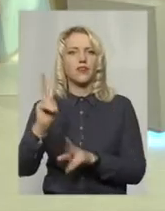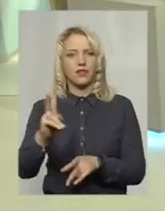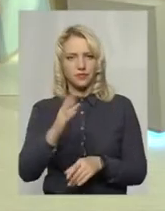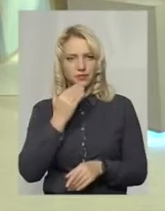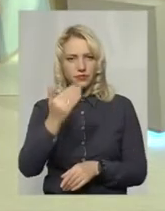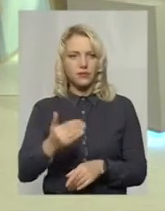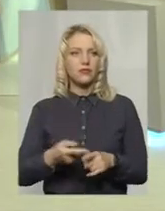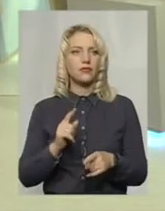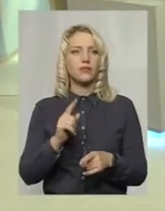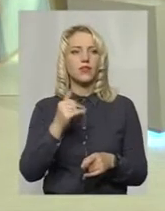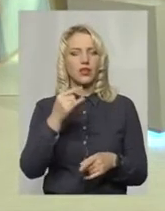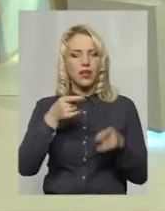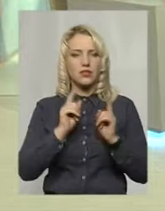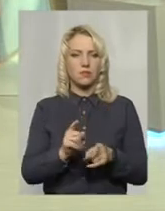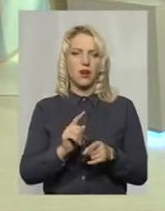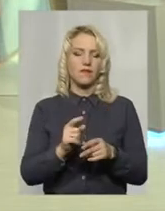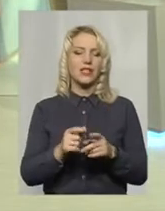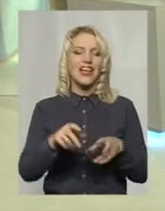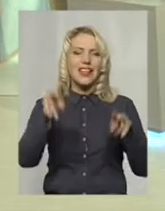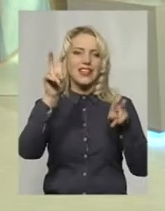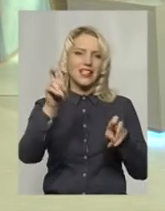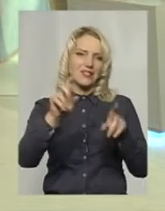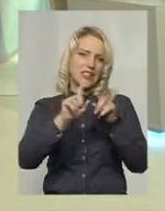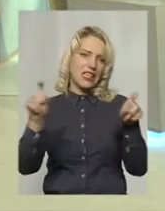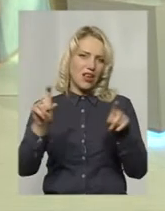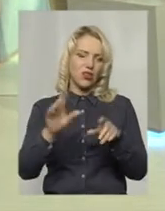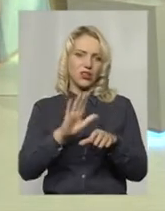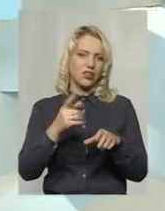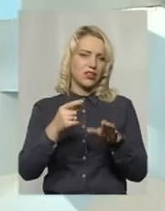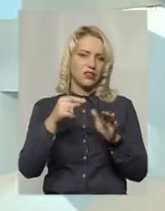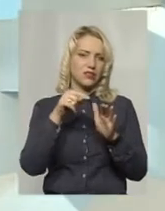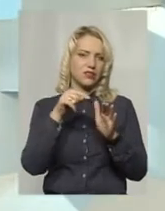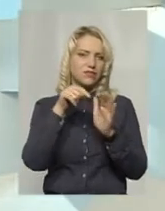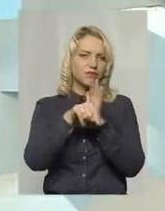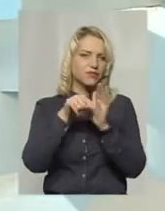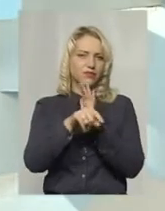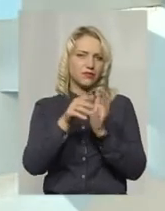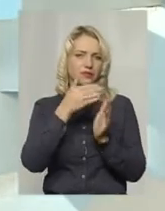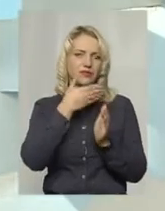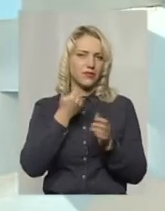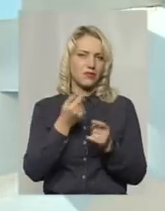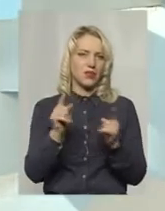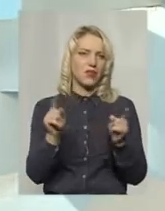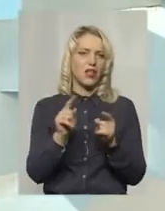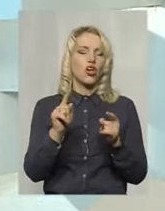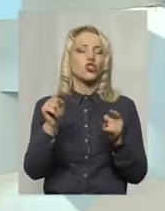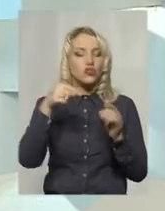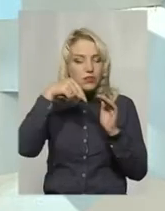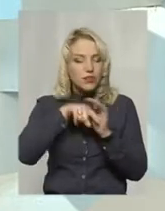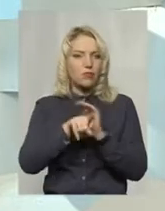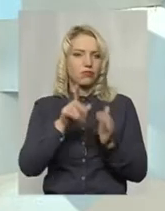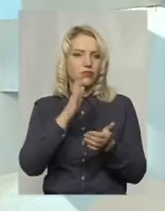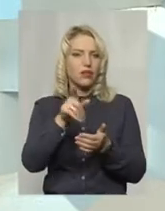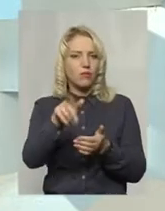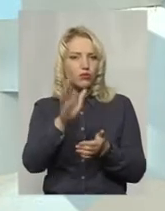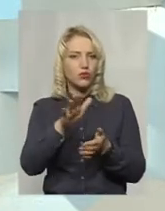насправді, назва закладу, мабуть, не дуже визначає, що саме буде відбуватися в ньому. Проте,